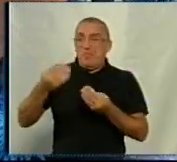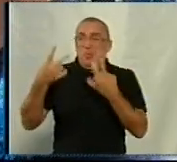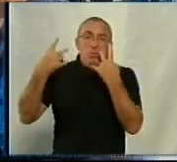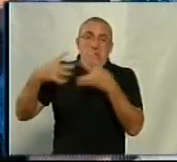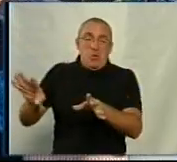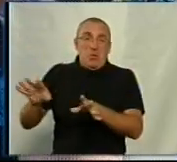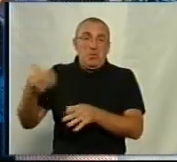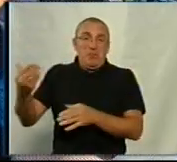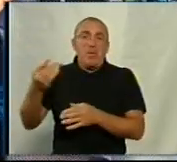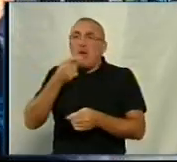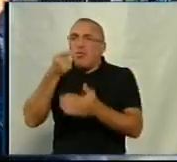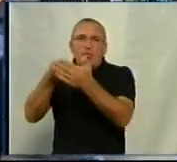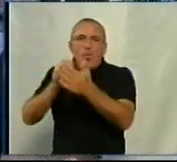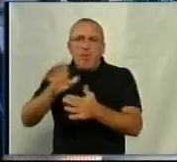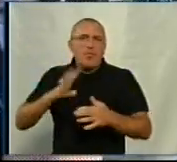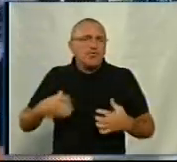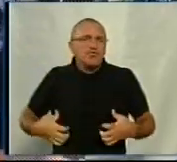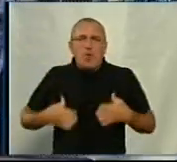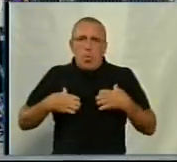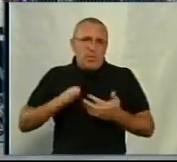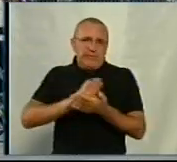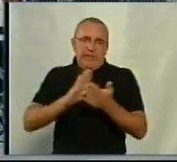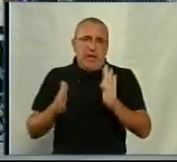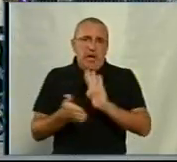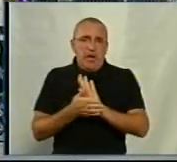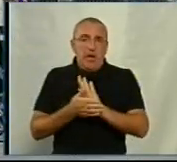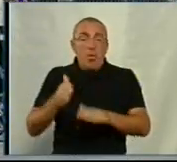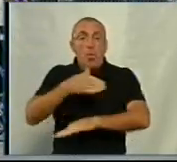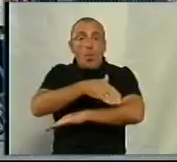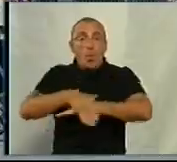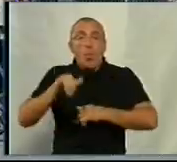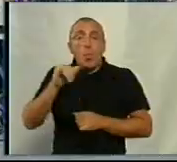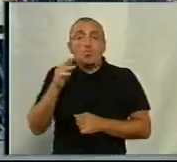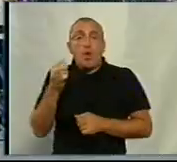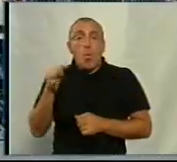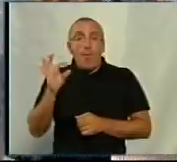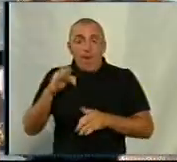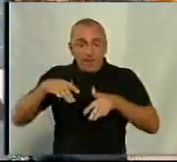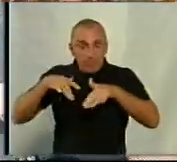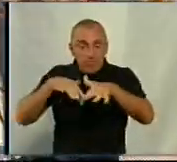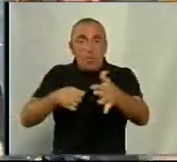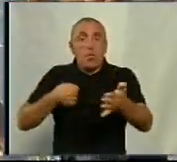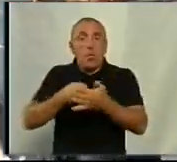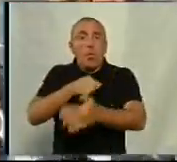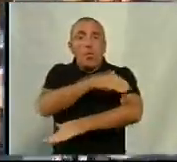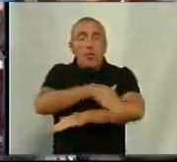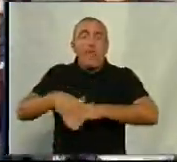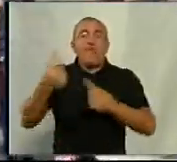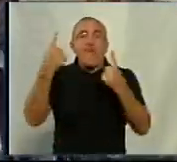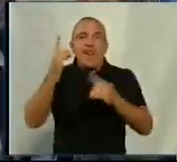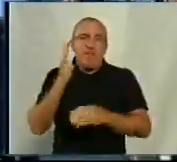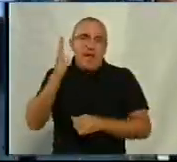непотрібен. Вони його не годували, він був у жахливому стані. Від вулиці Ушакова учасники маршу пройшли вулицею Велика